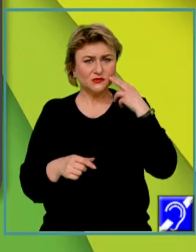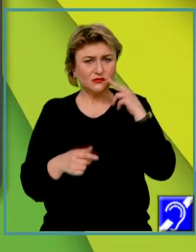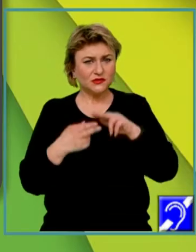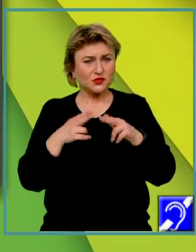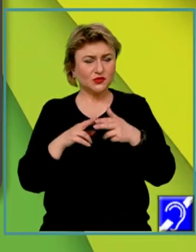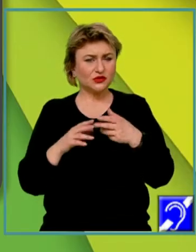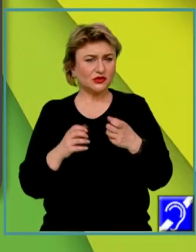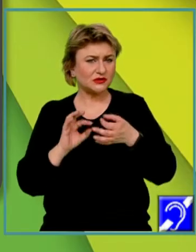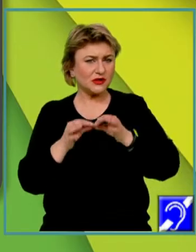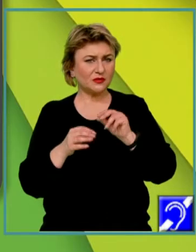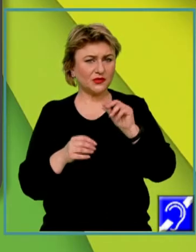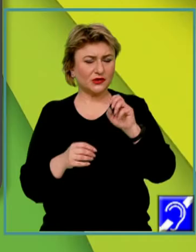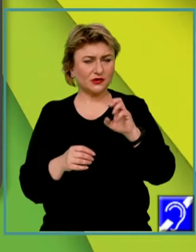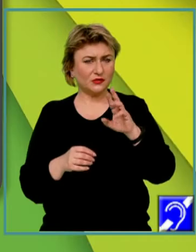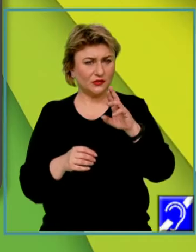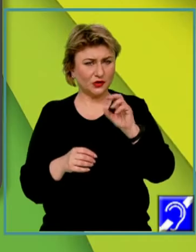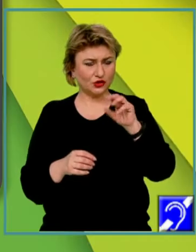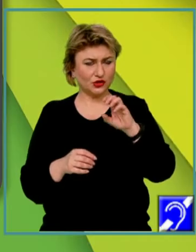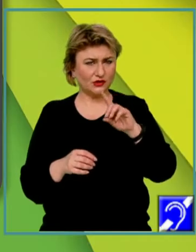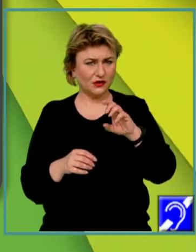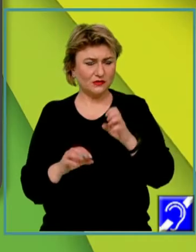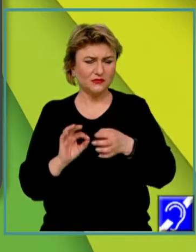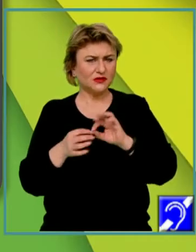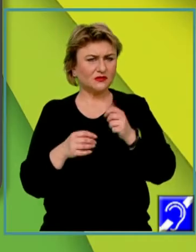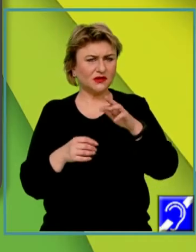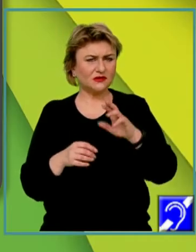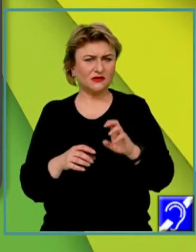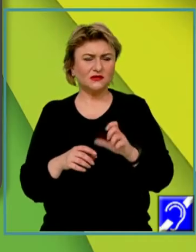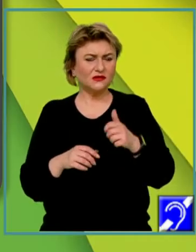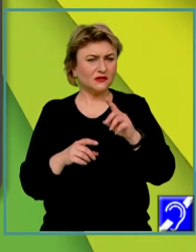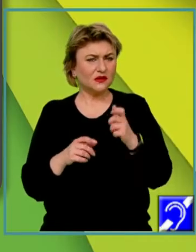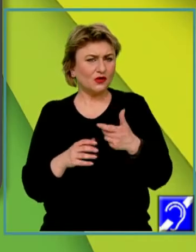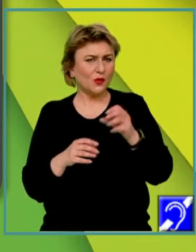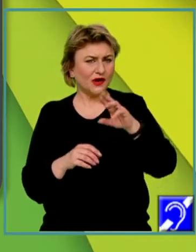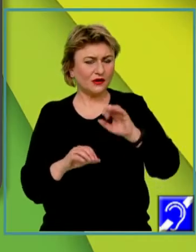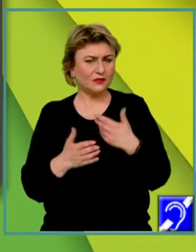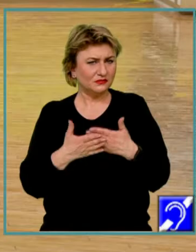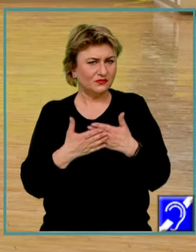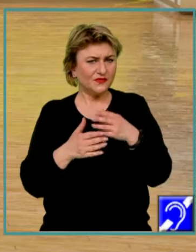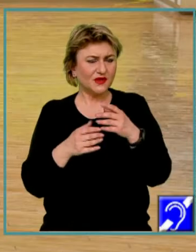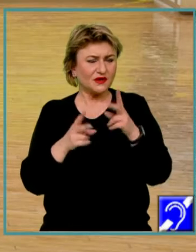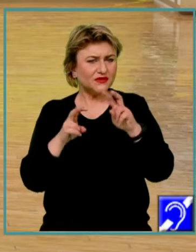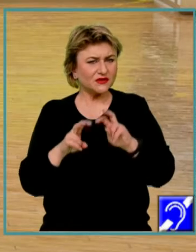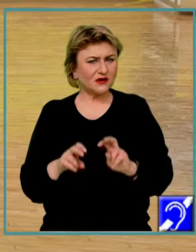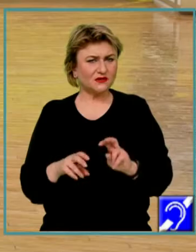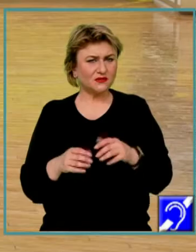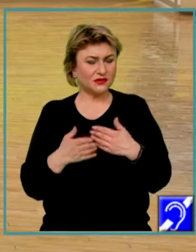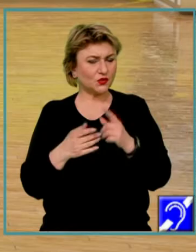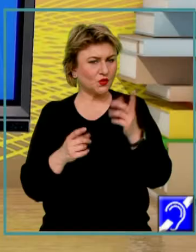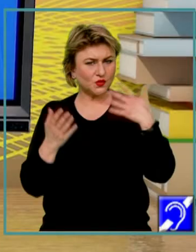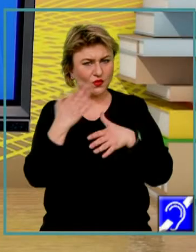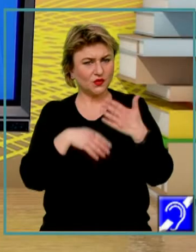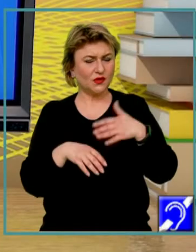înseamnă procedeul, adică acea manieră de acțiune, de operare cu instrumentul de investigație. Pentru a nu înculca